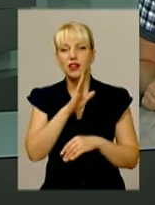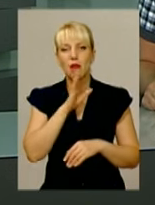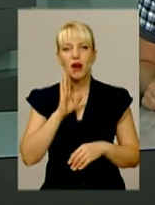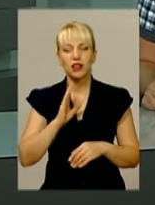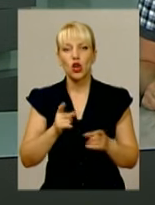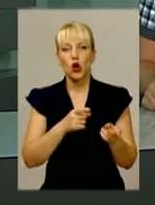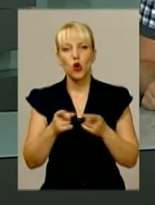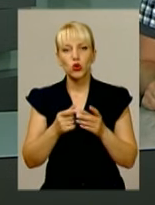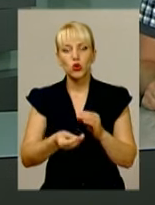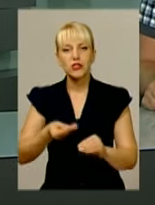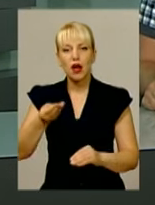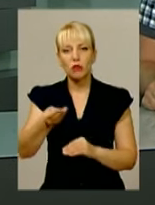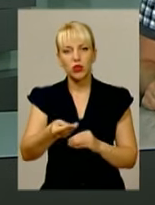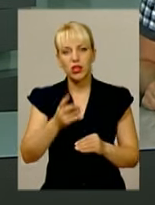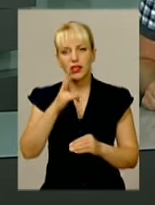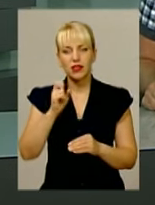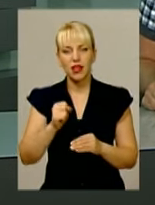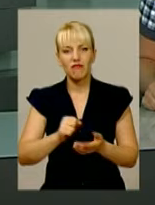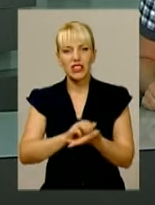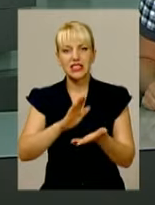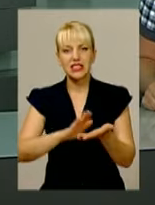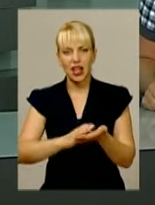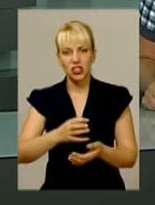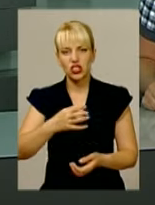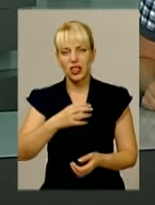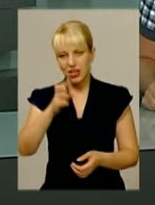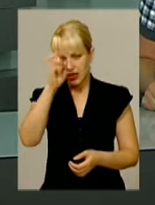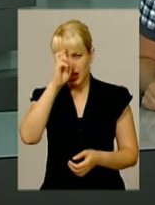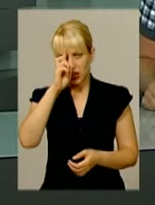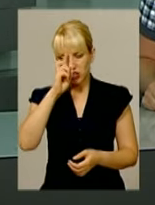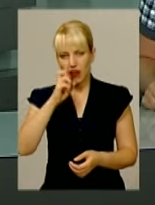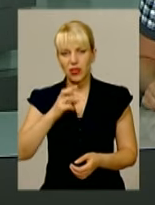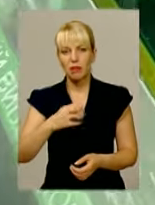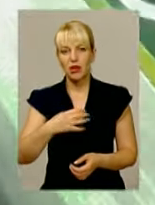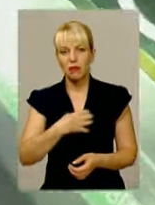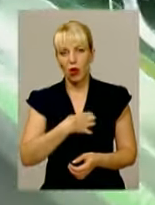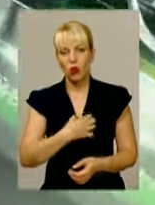подання для відзначення Дмитра Загороднього та Олексія Ярмолюка державними нагородами.